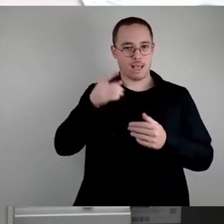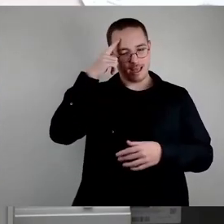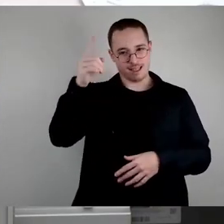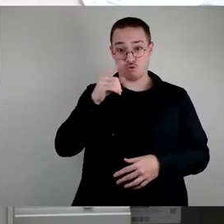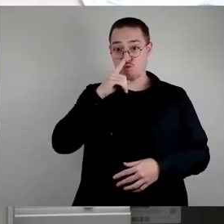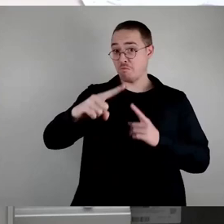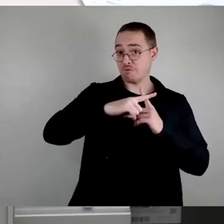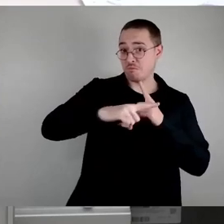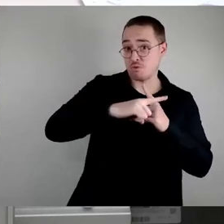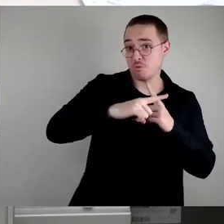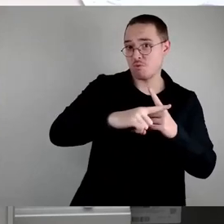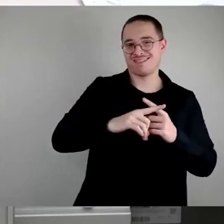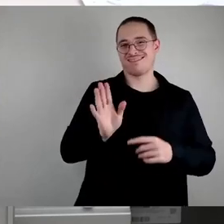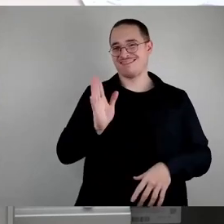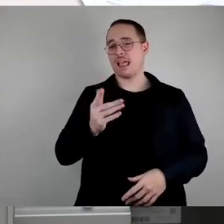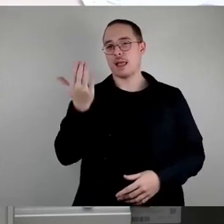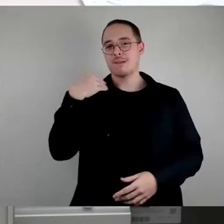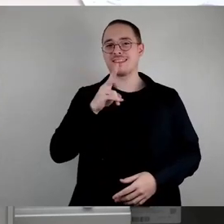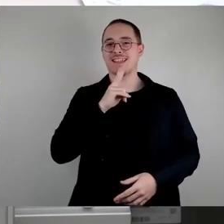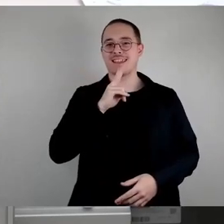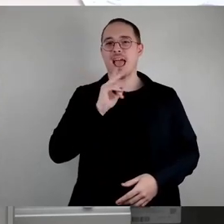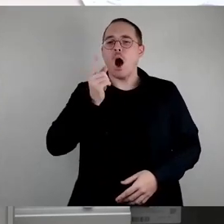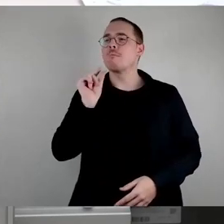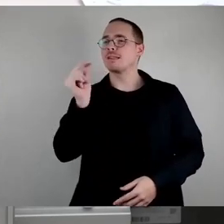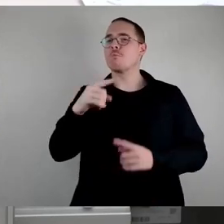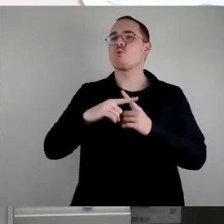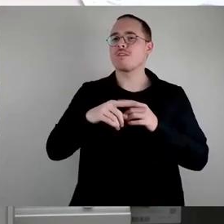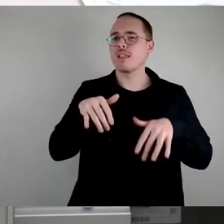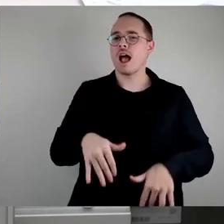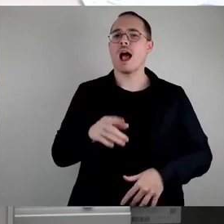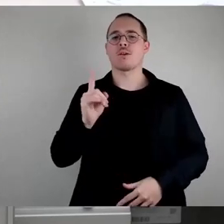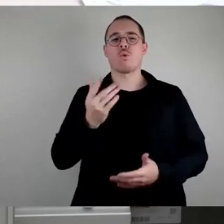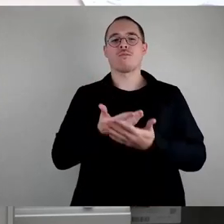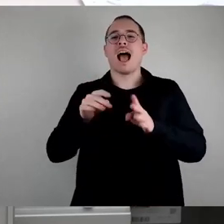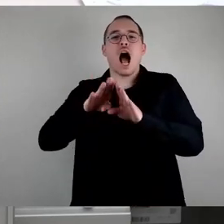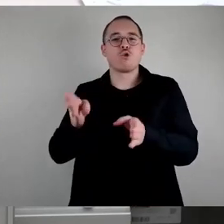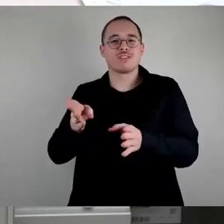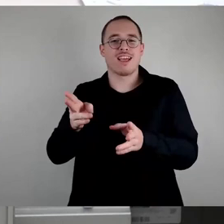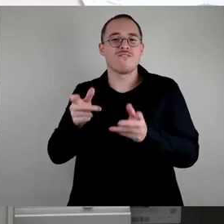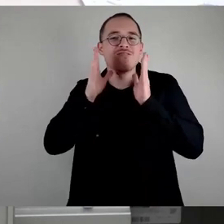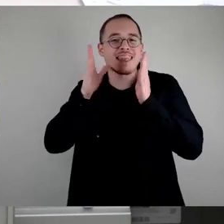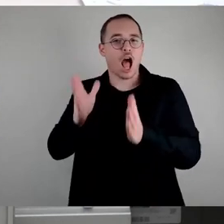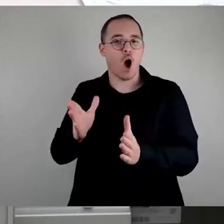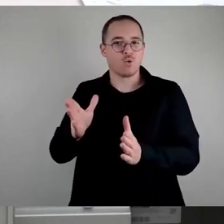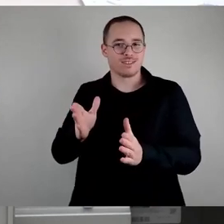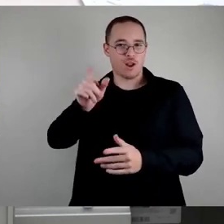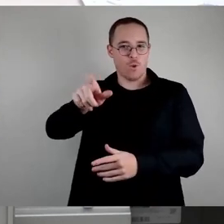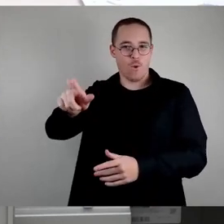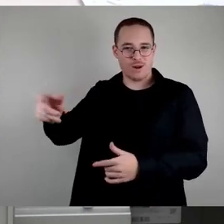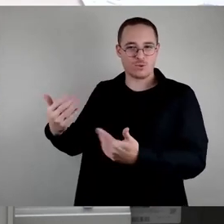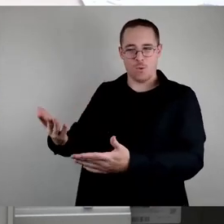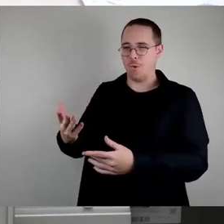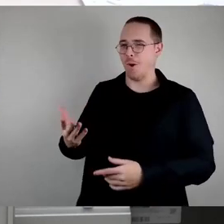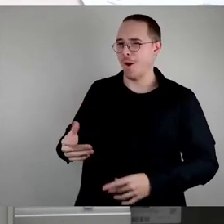Hausgemeinschaft mit der Hausgemeinschaftsleitung und dem Haus Vertrauensleuten. Ich bin ja schon dankbar, dass der Herr Gielke die Spontan